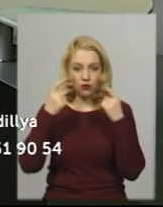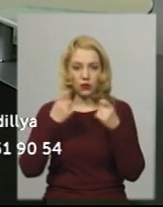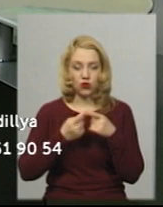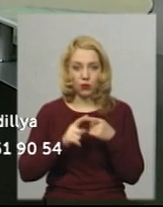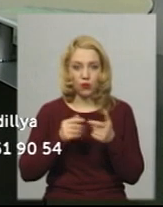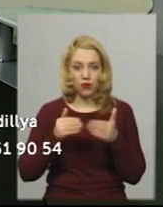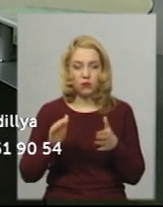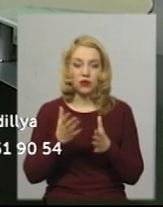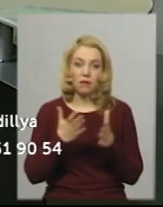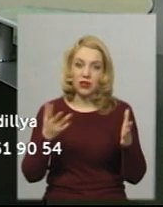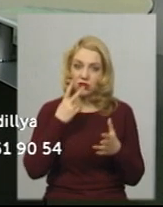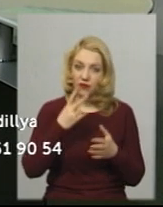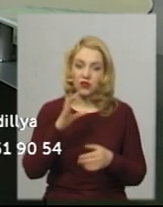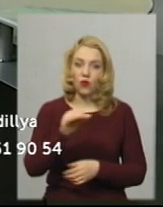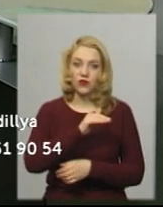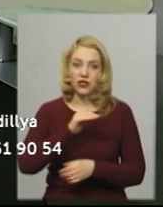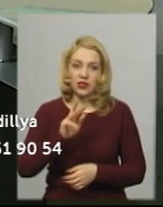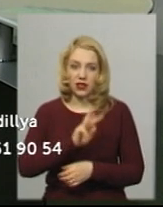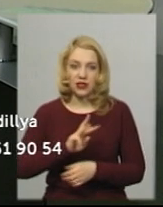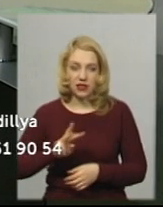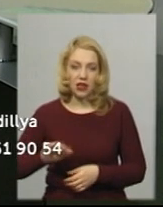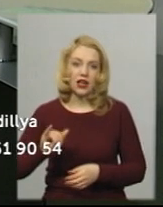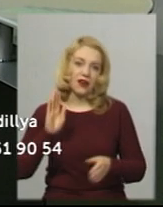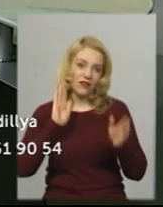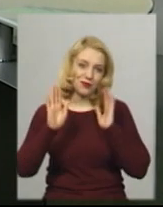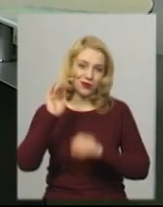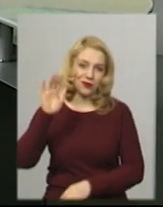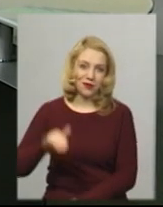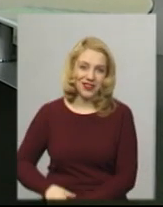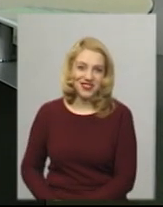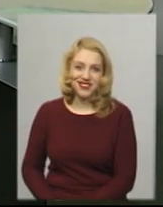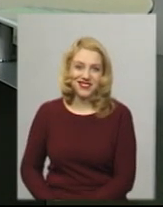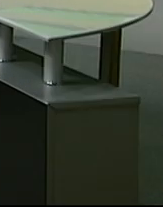випуску. Більше дивіться на нашому офіційному сайті та на сторінці у Фейсбук. Побачимось.